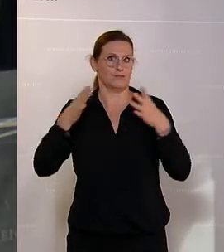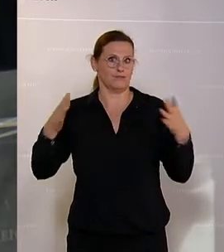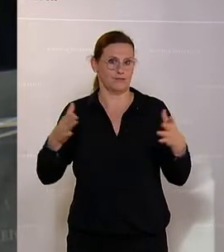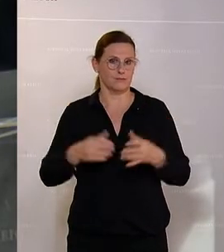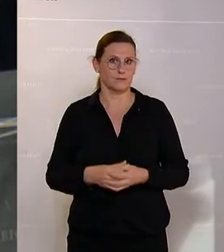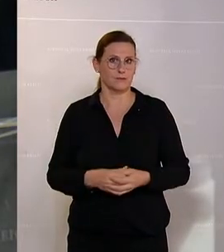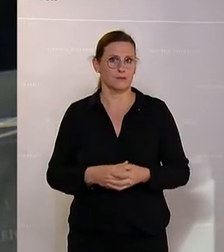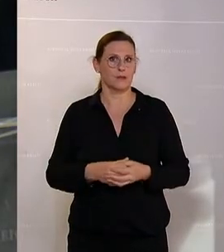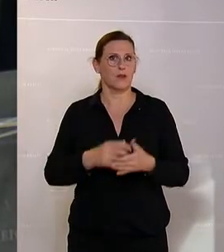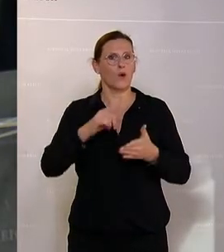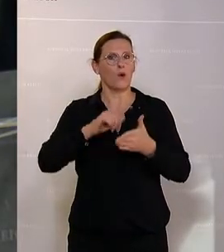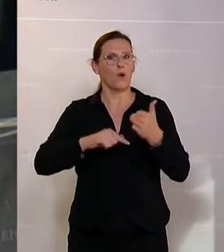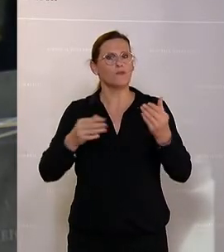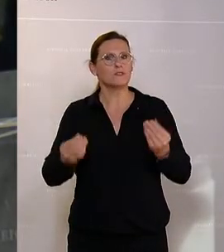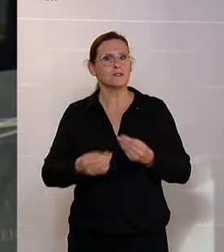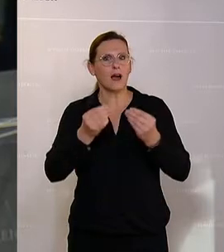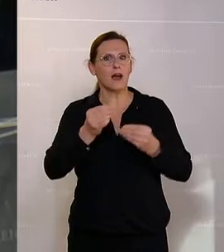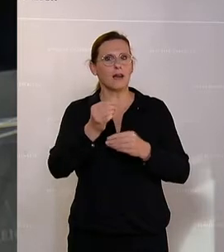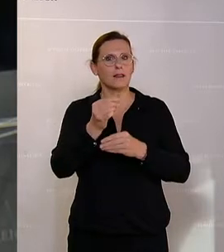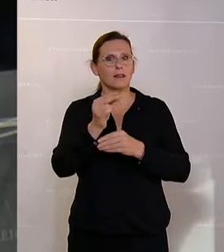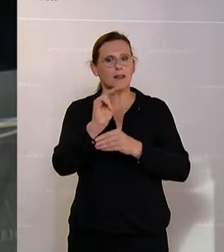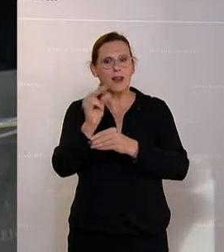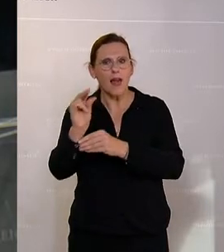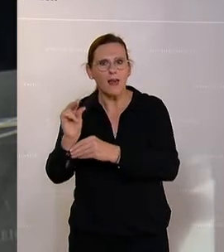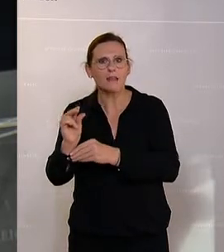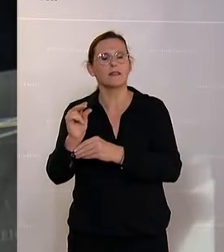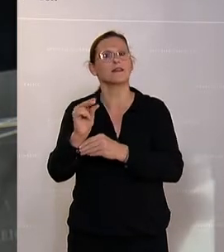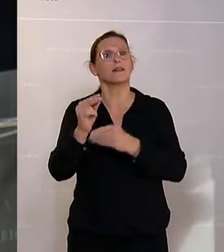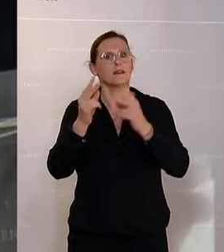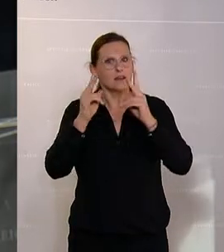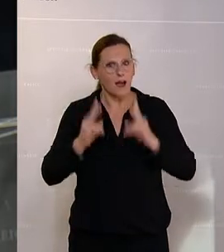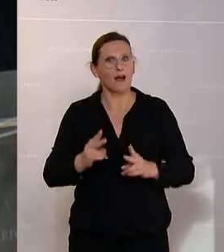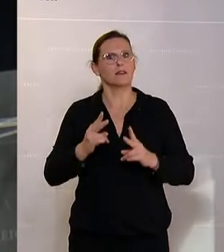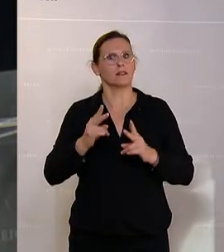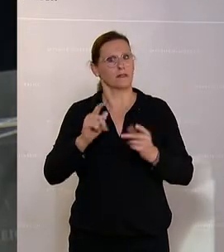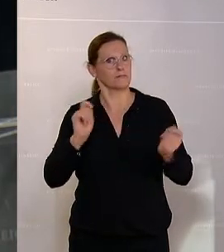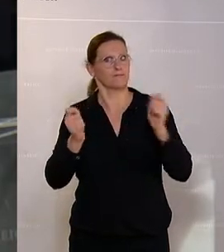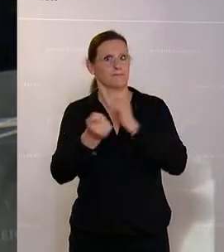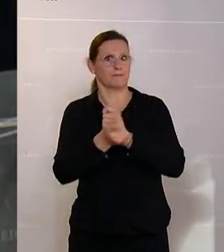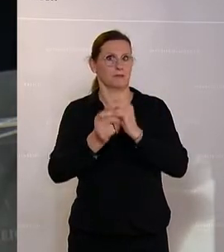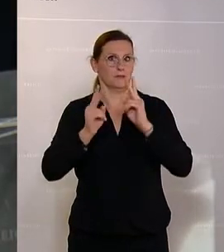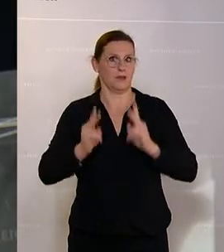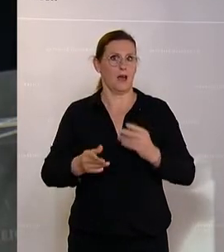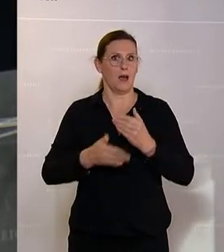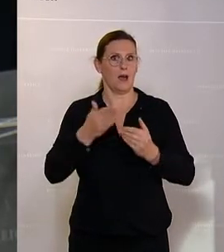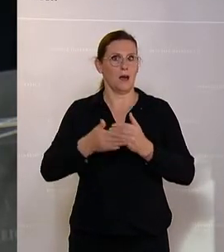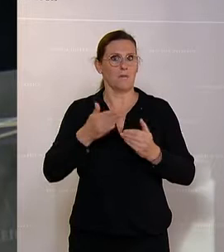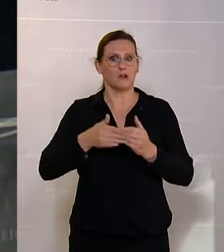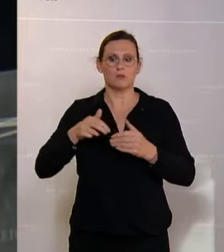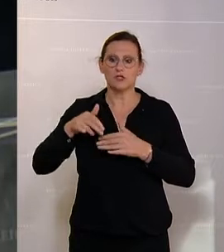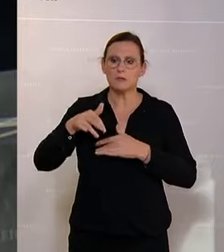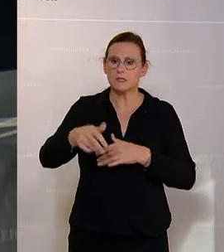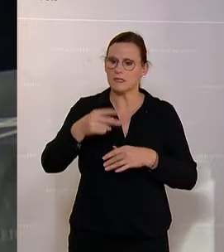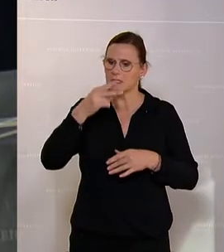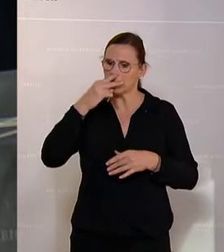oft sind es die kleinen Dinge, die einen großen Unterschied machen können. Die Getränkedose am Rande des Spazierwegs,